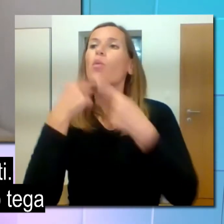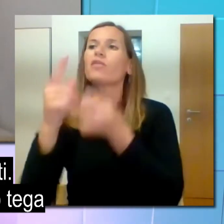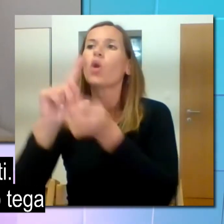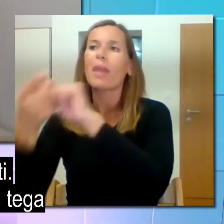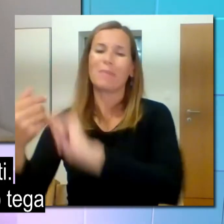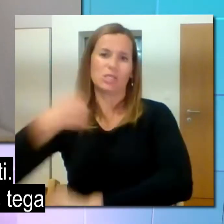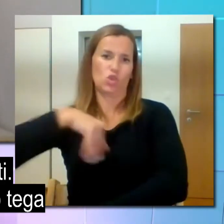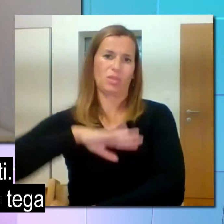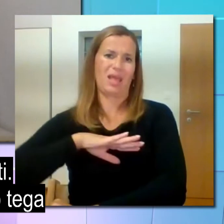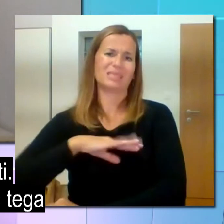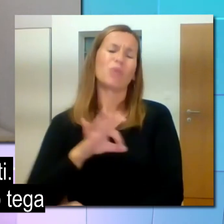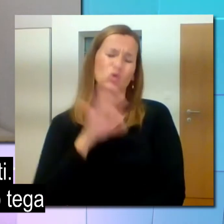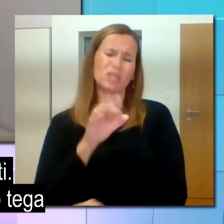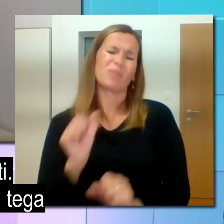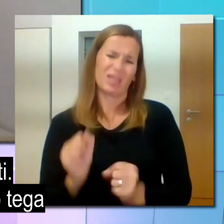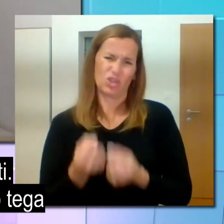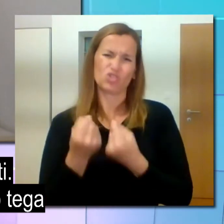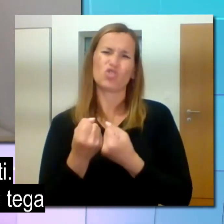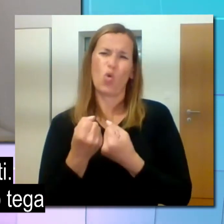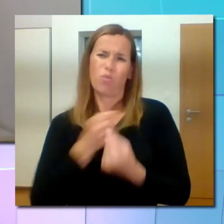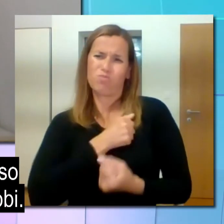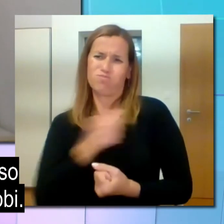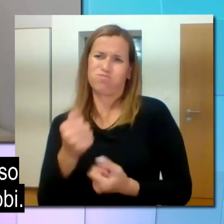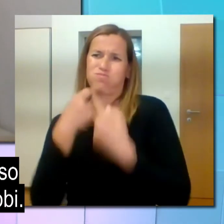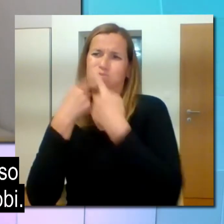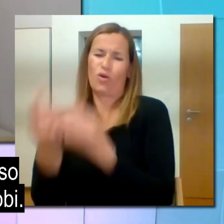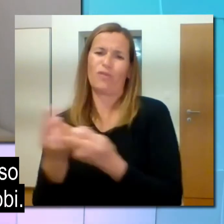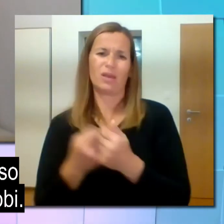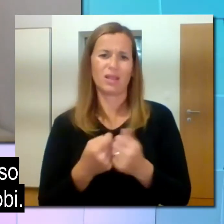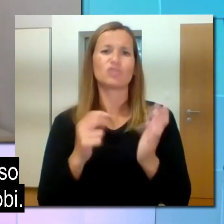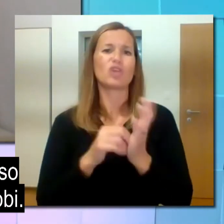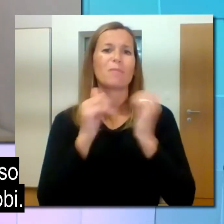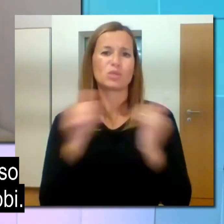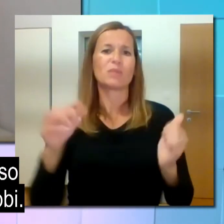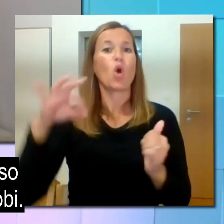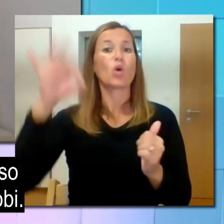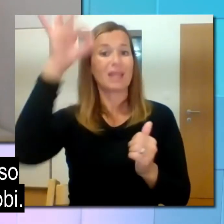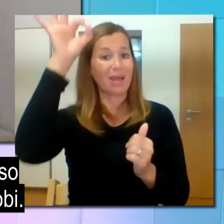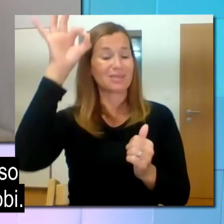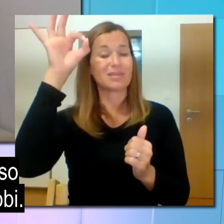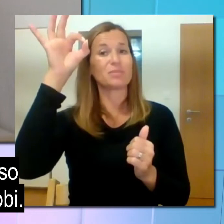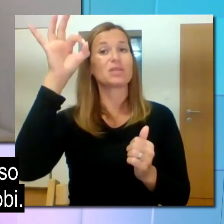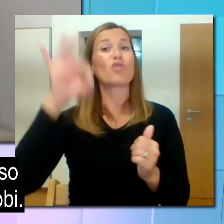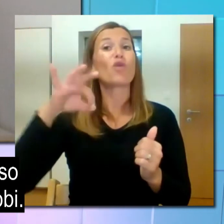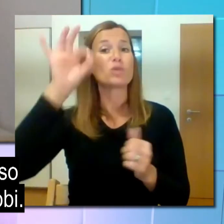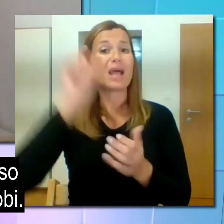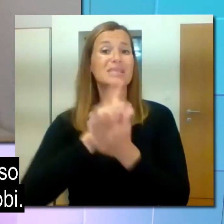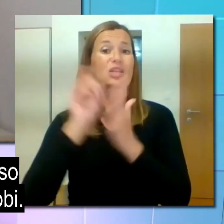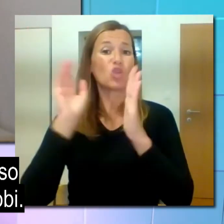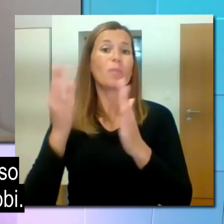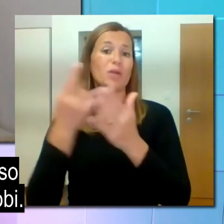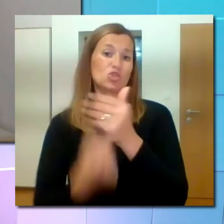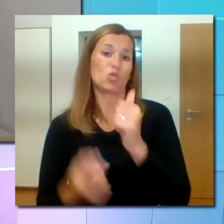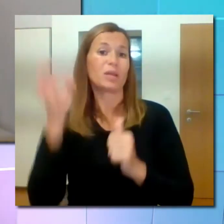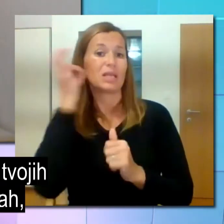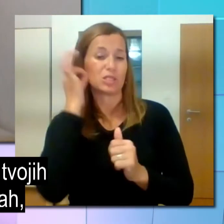moramo to povedati. Je pa težko pridati včasih do tega pred sem odraslim, ki so izgubili sluh v odrasli